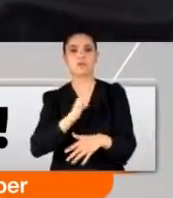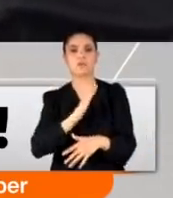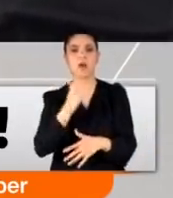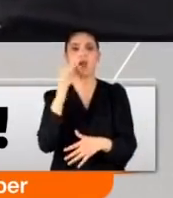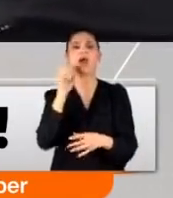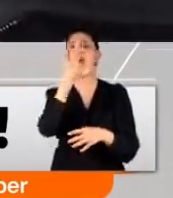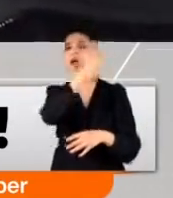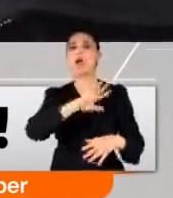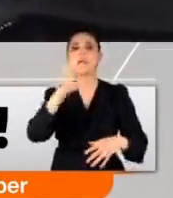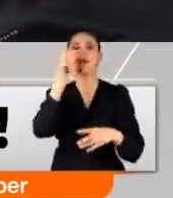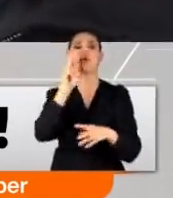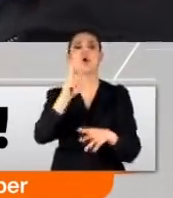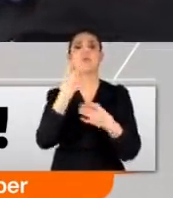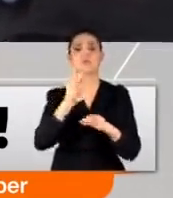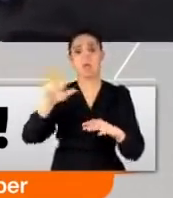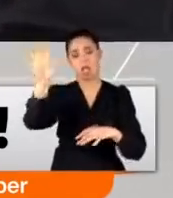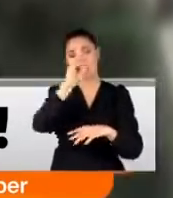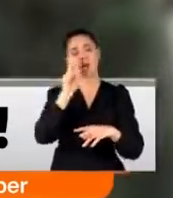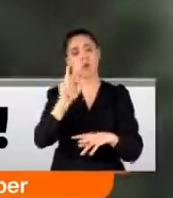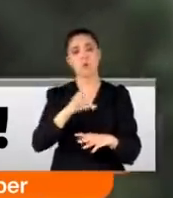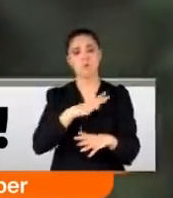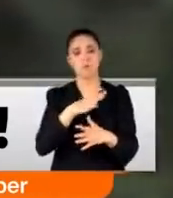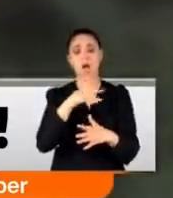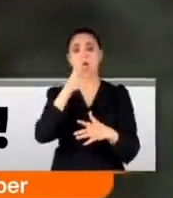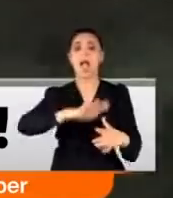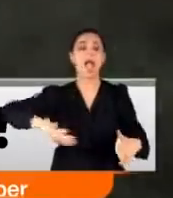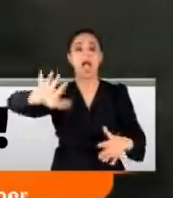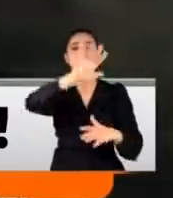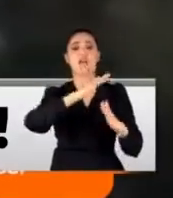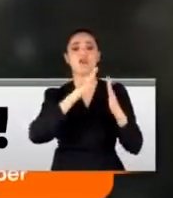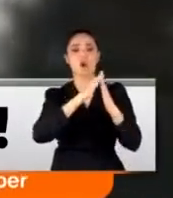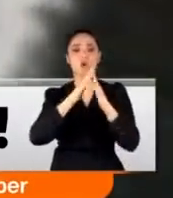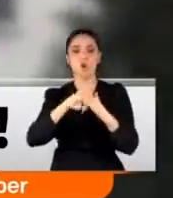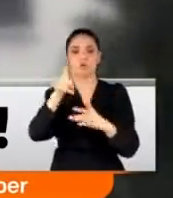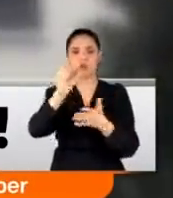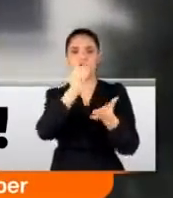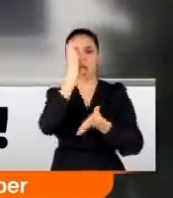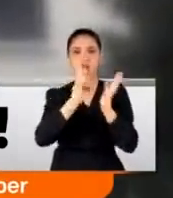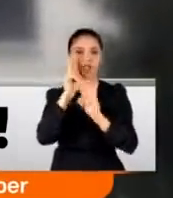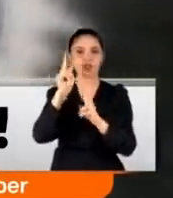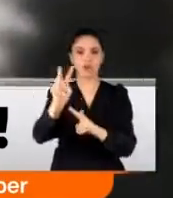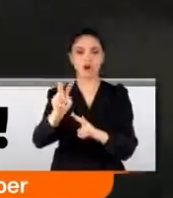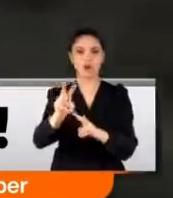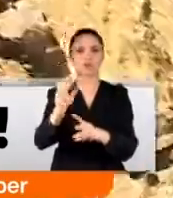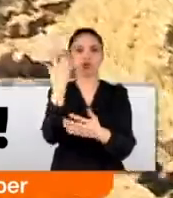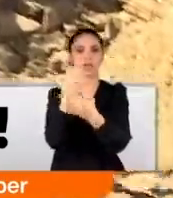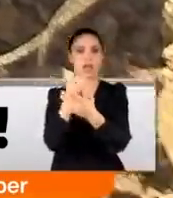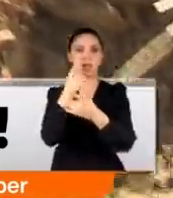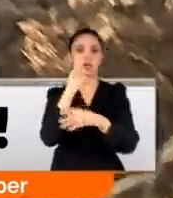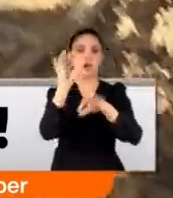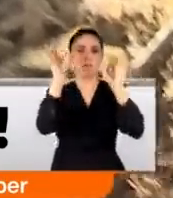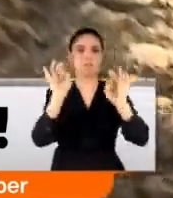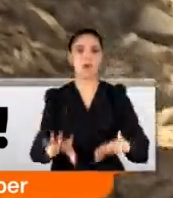Yani millet görmesin diye. Görmez olamaz. Millet görüyor yani yazık bir lan. Her şey komşulardan birinin ağacın kesildiğini görmesi ve kaydetmesiyle